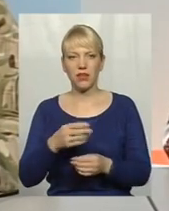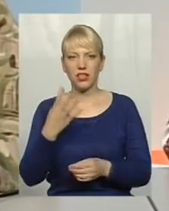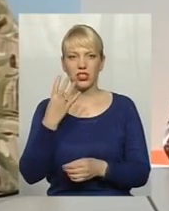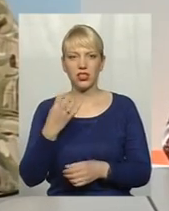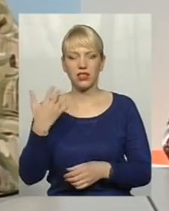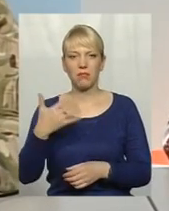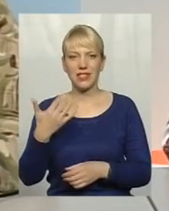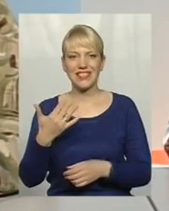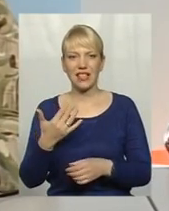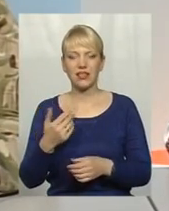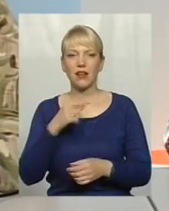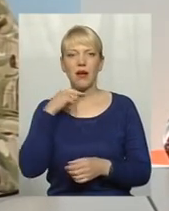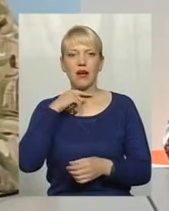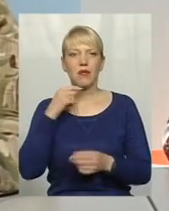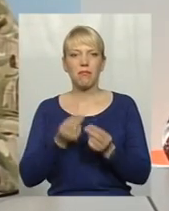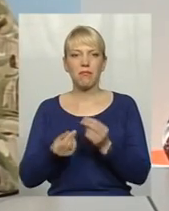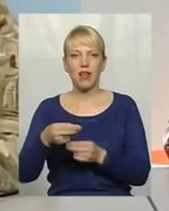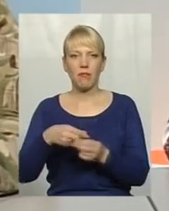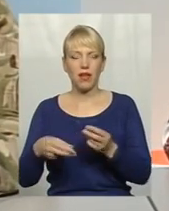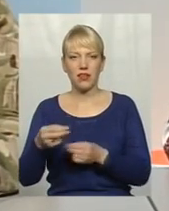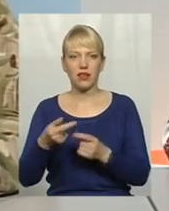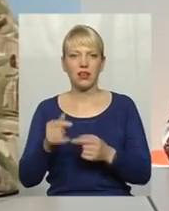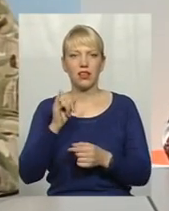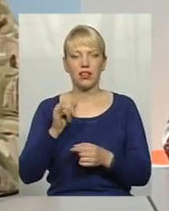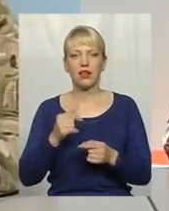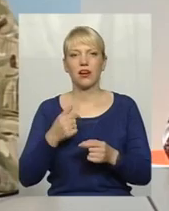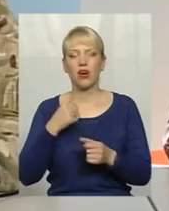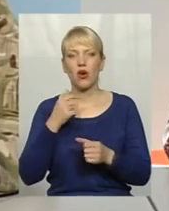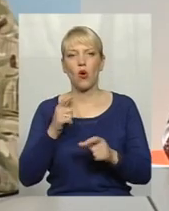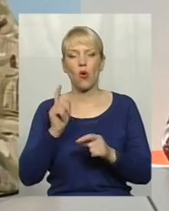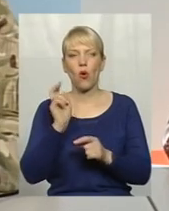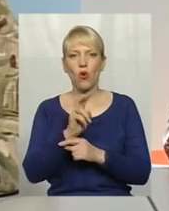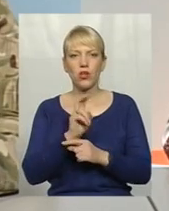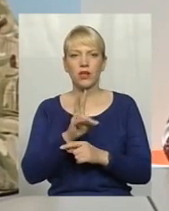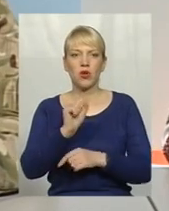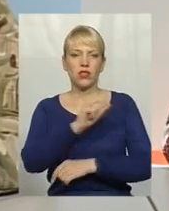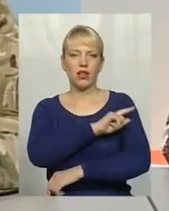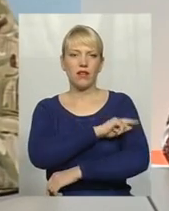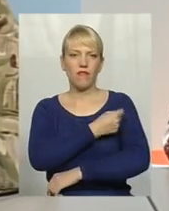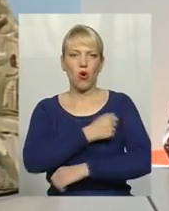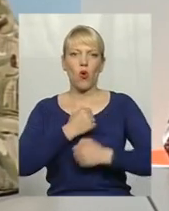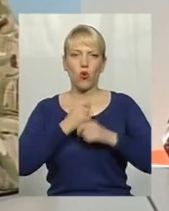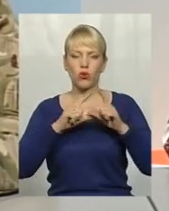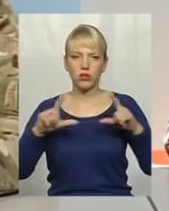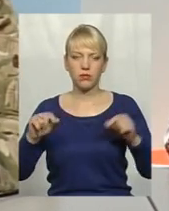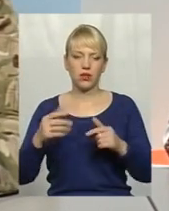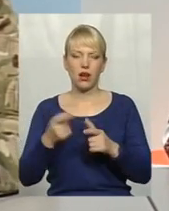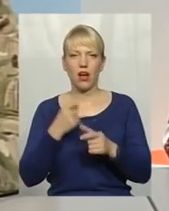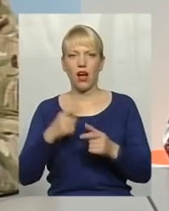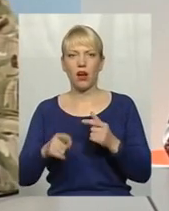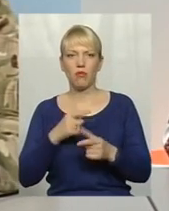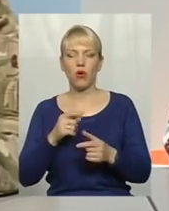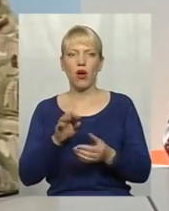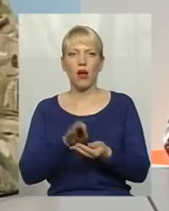пілімень, бо ми ще в госпіталь ходимо і на війну передаємо, або пироги печуть, або консервацію ми робимо стільки